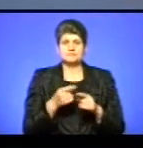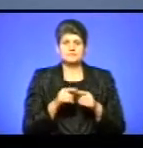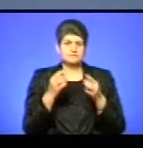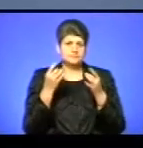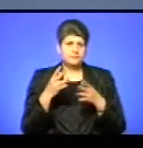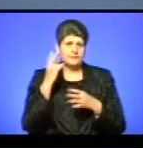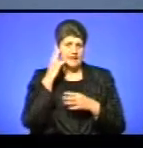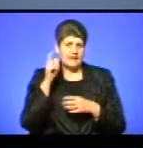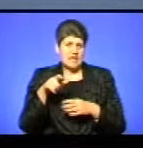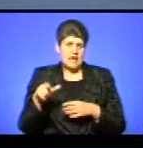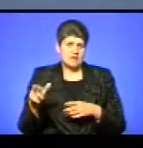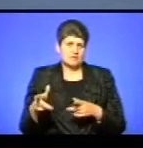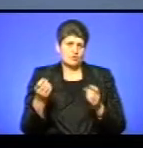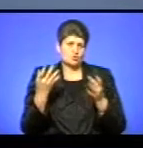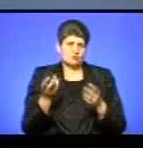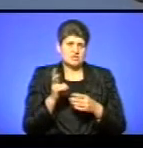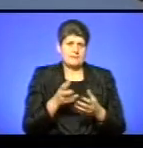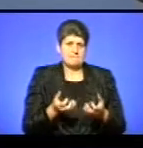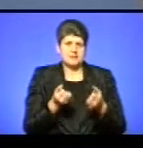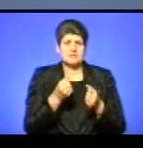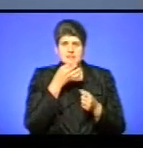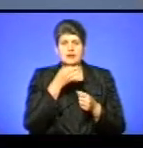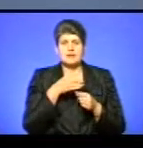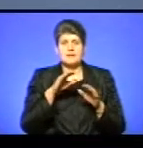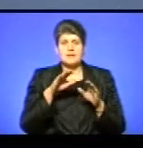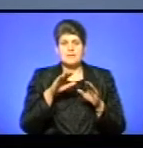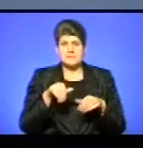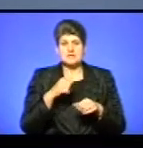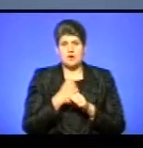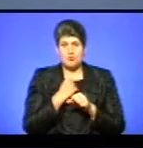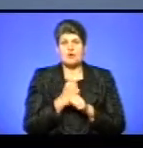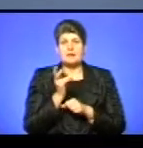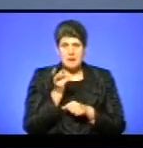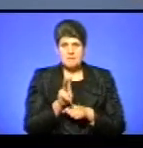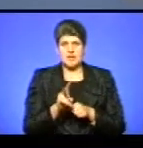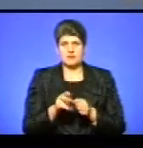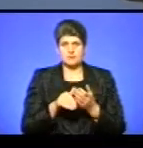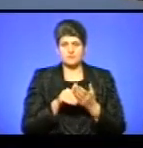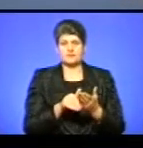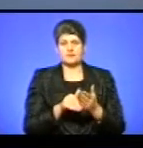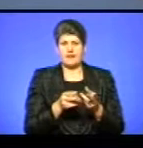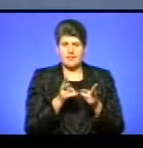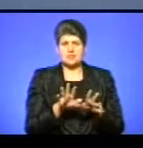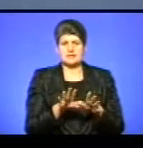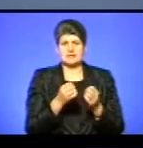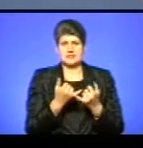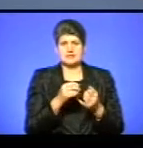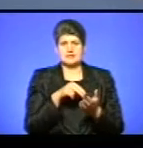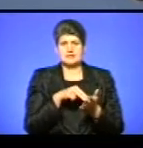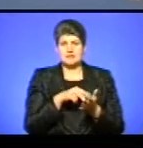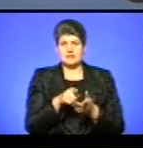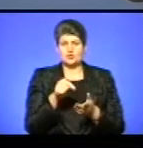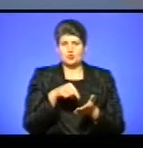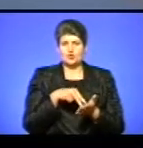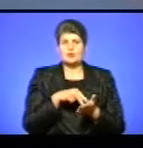просто прийшли підтримати, сказали, що ми прийдемо після роботи, залишайтеся, стійте. І одна основна думка, яка звучала, ми тут